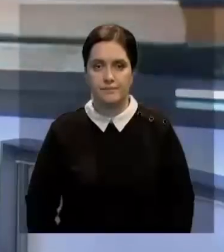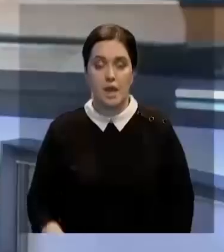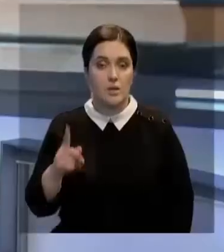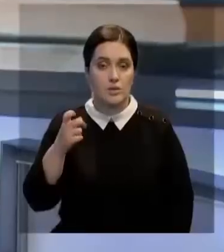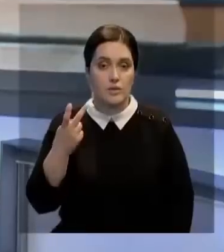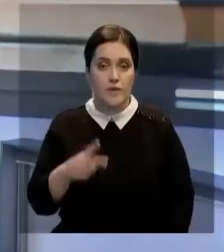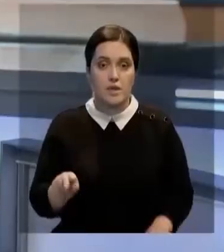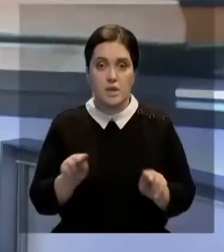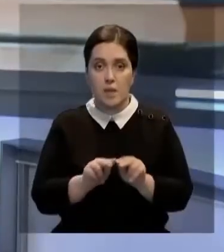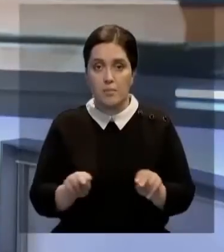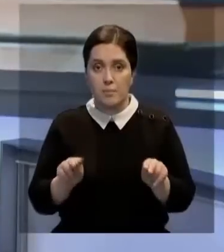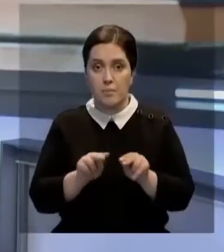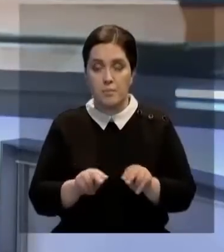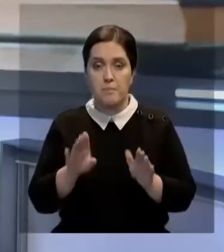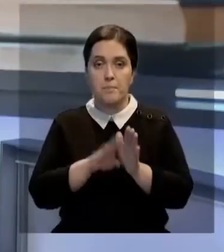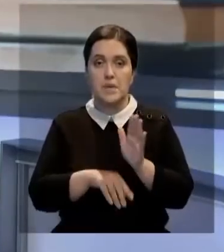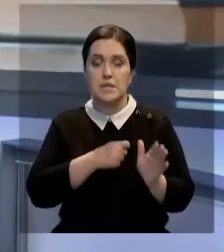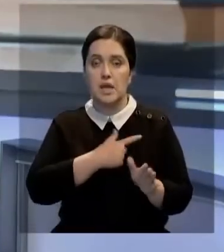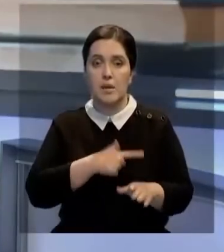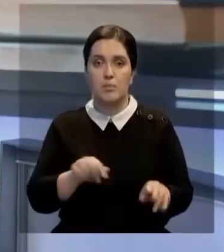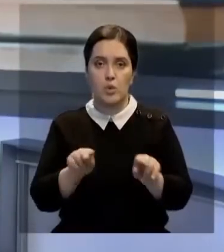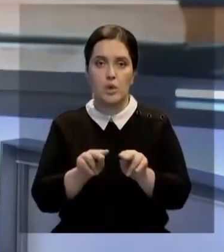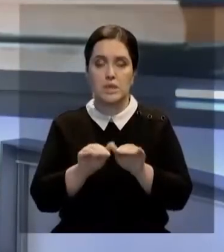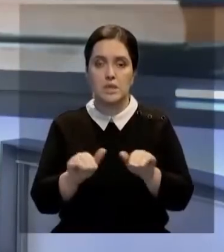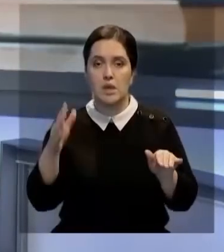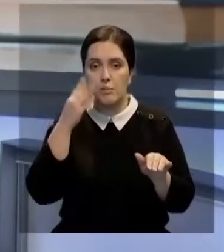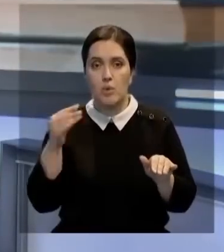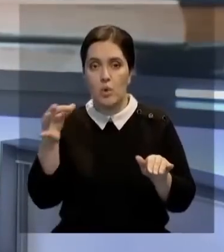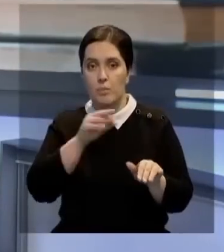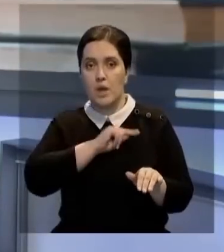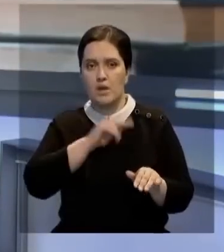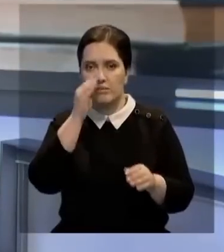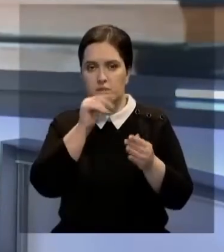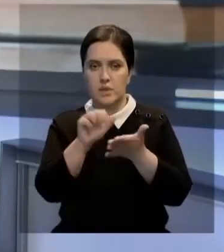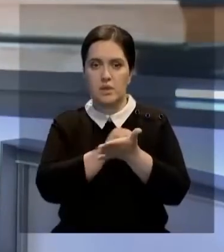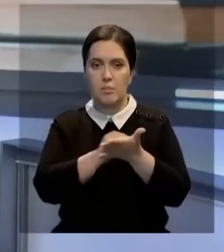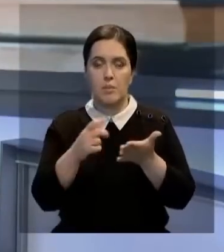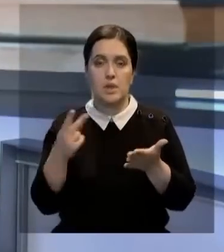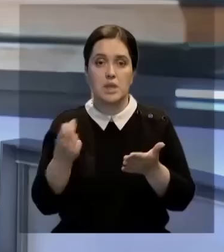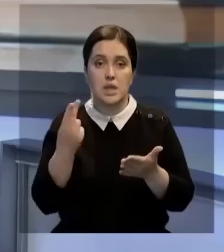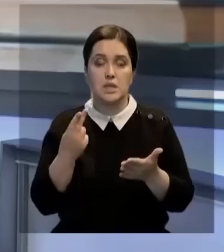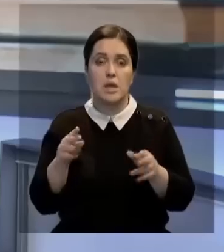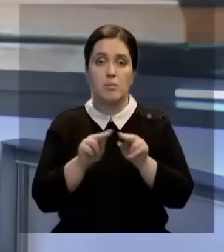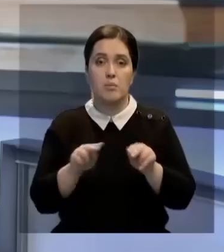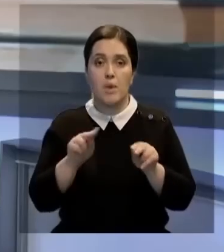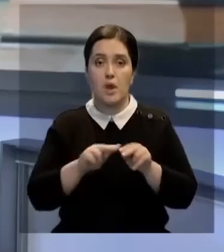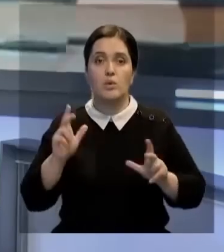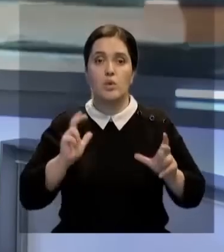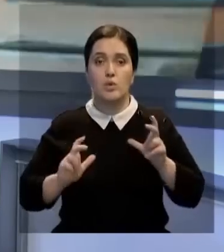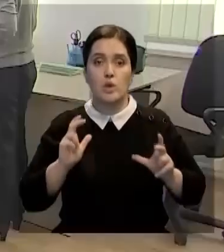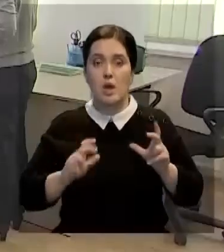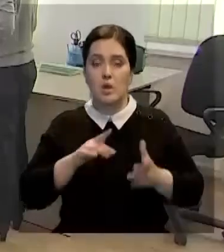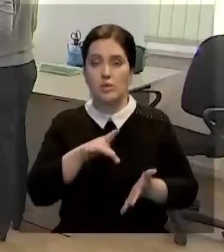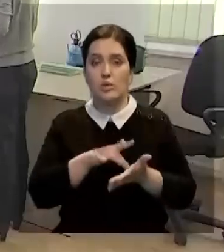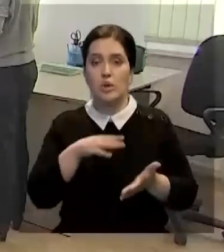120 педагогов без диплома учили детей в Алматинской области. Работали с липыми документами от национального педуниверситета в